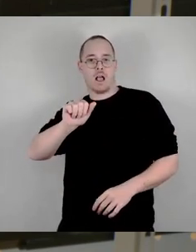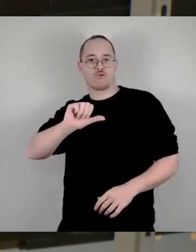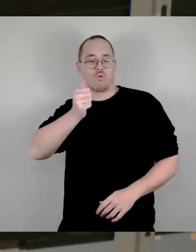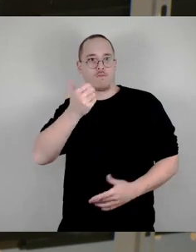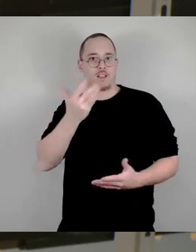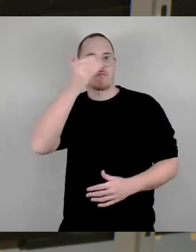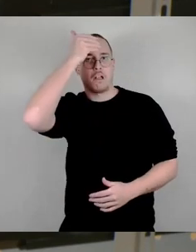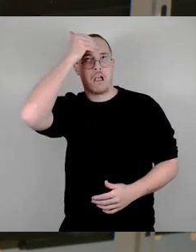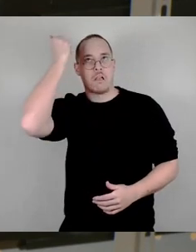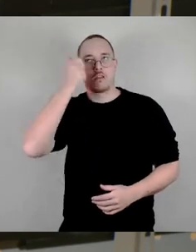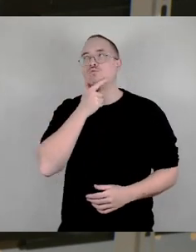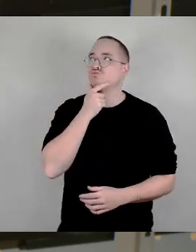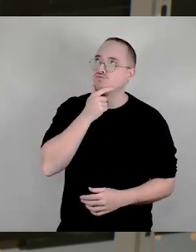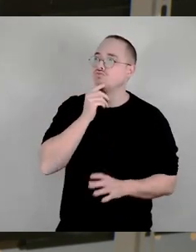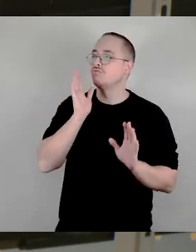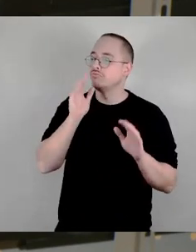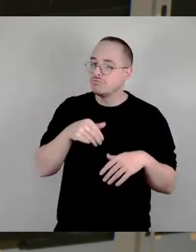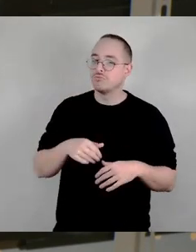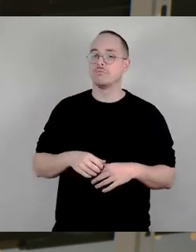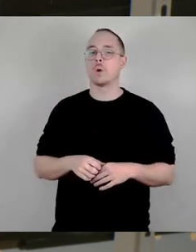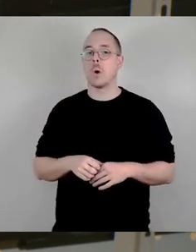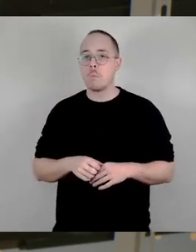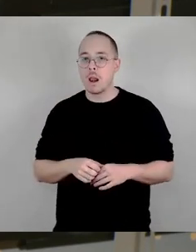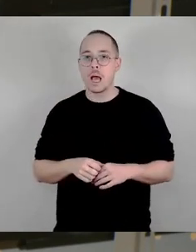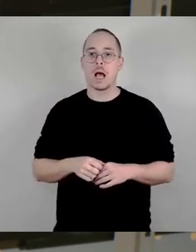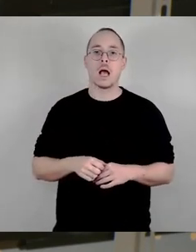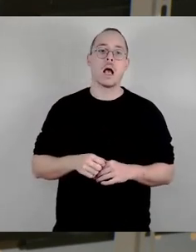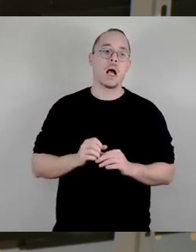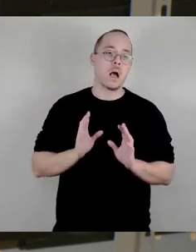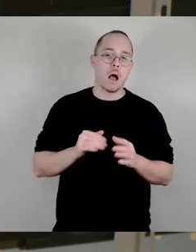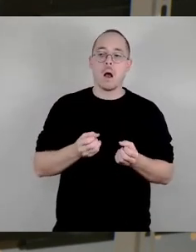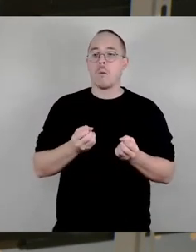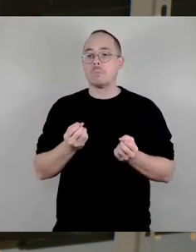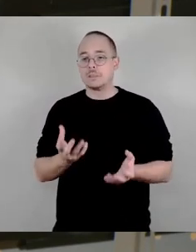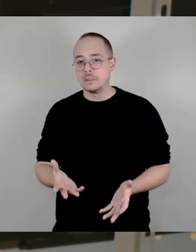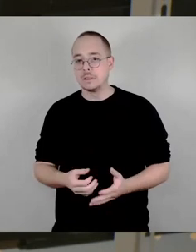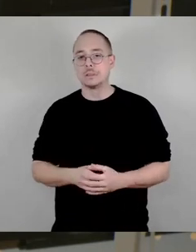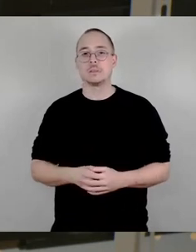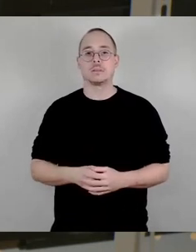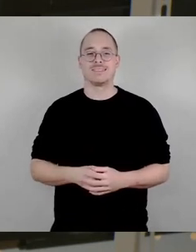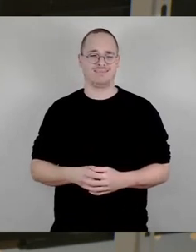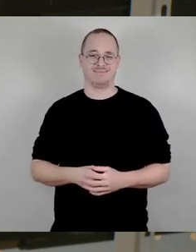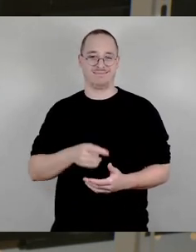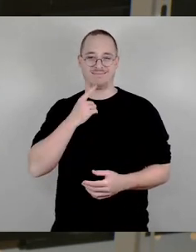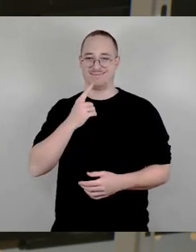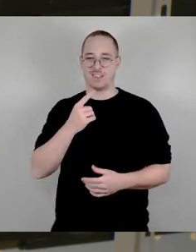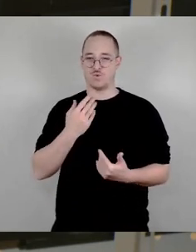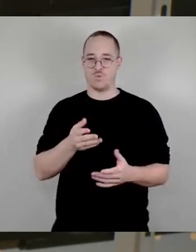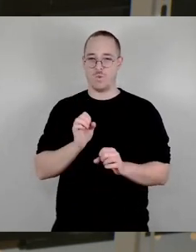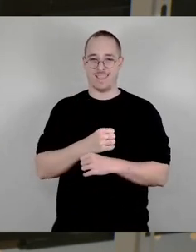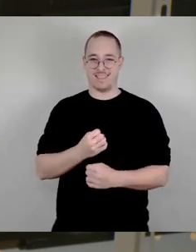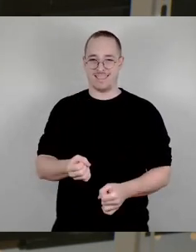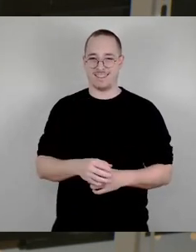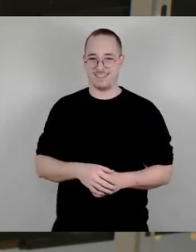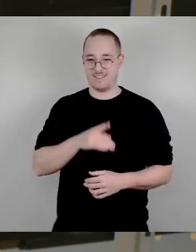wenn man Feier erfahren und Party sozusagen auch erfahren ist,